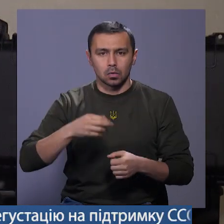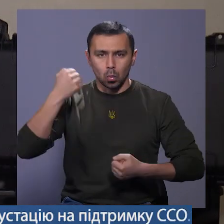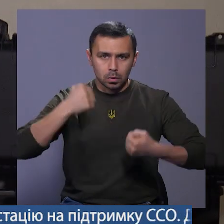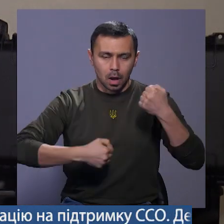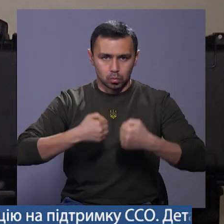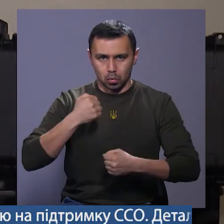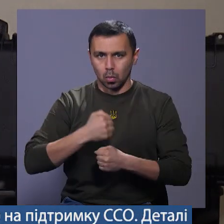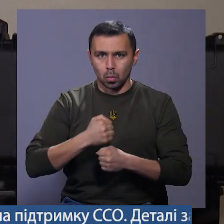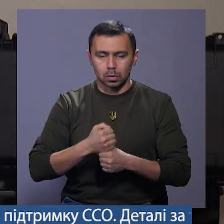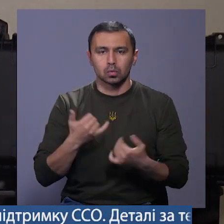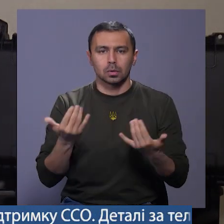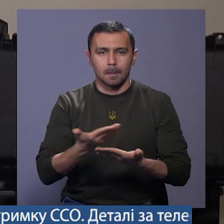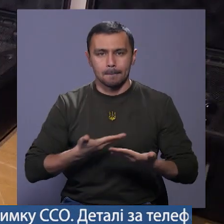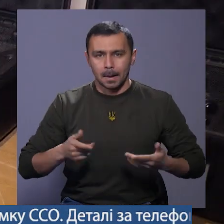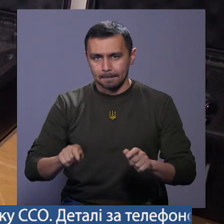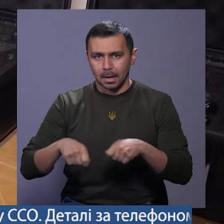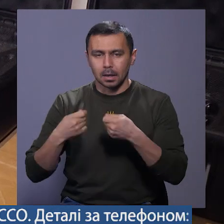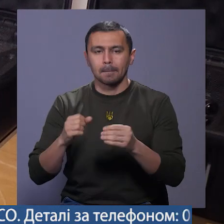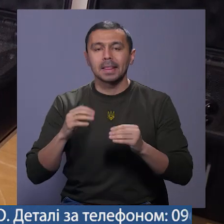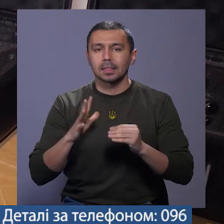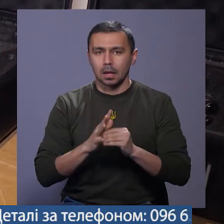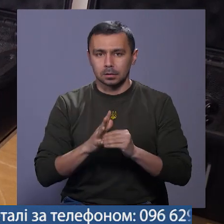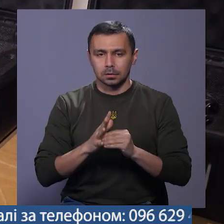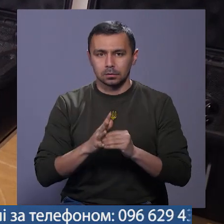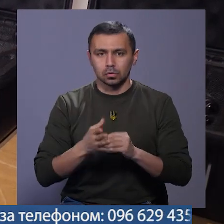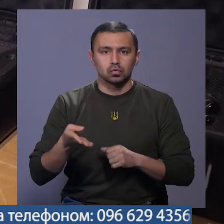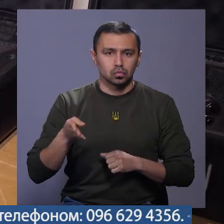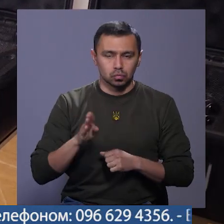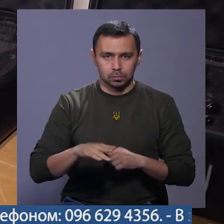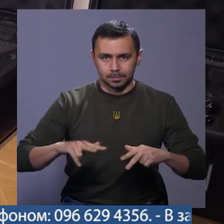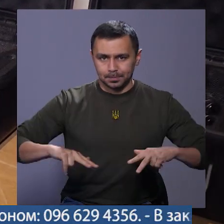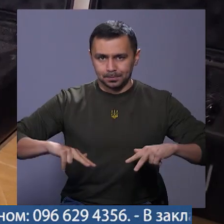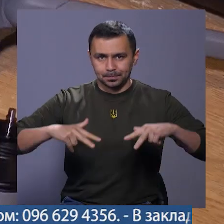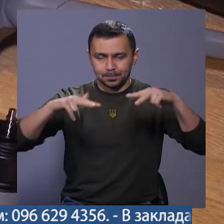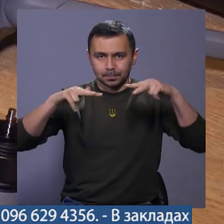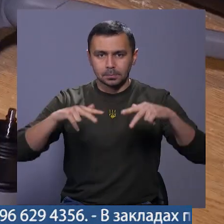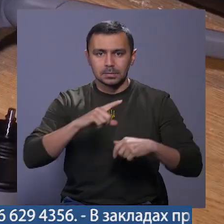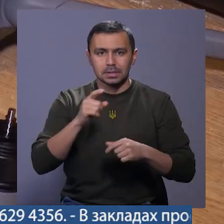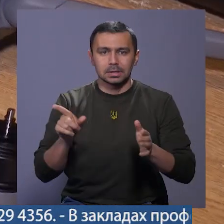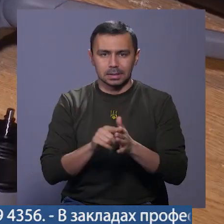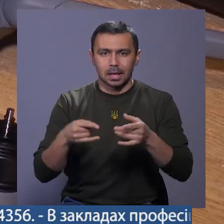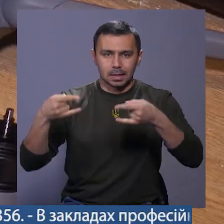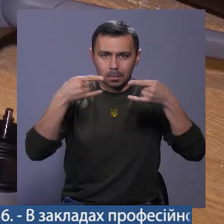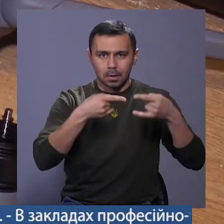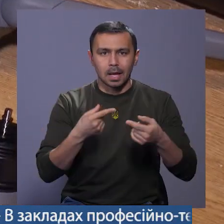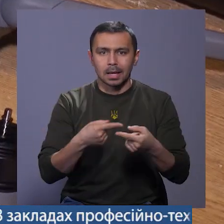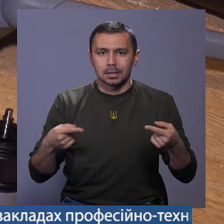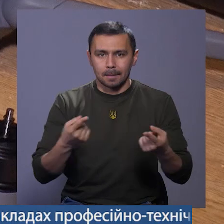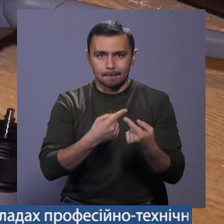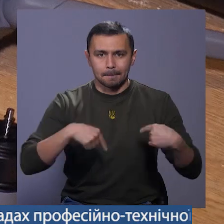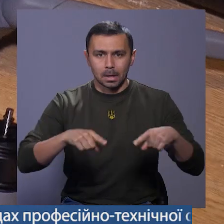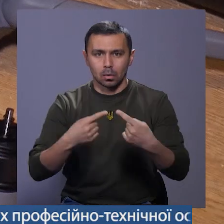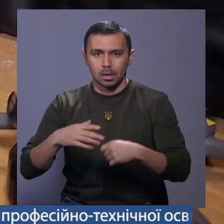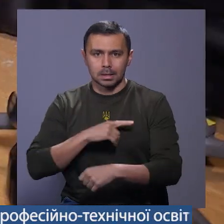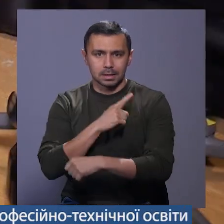бойової роботи. Сьогодні ми передали 15 DJI Mavic 3T з тепловізором для різних підрозділів наших